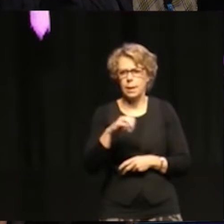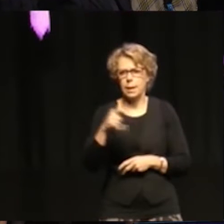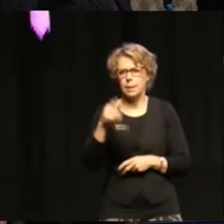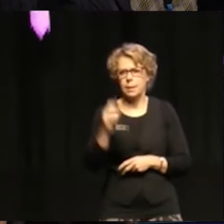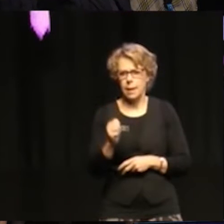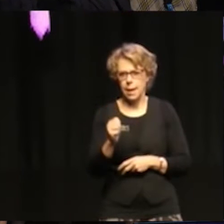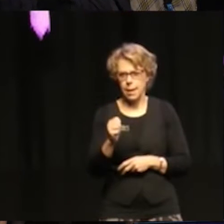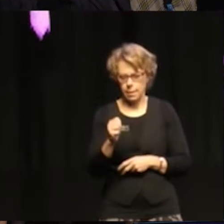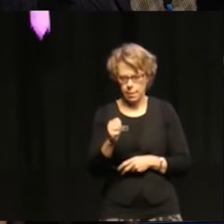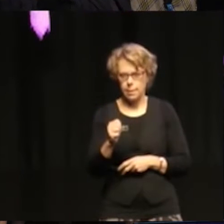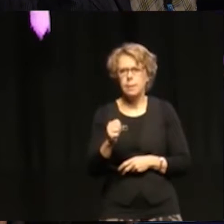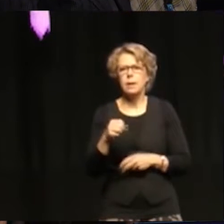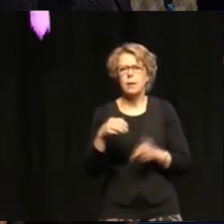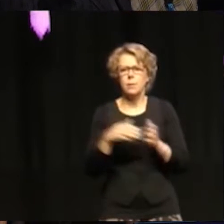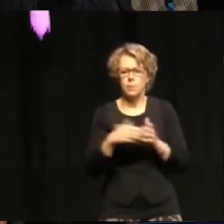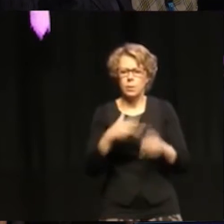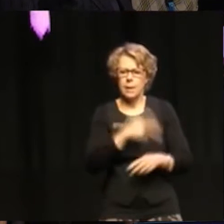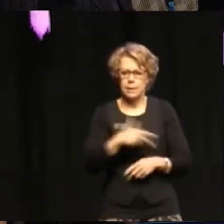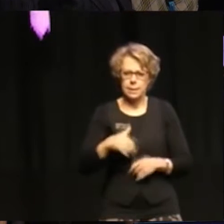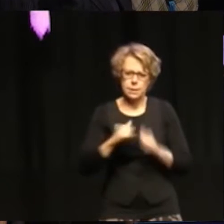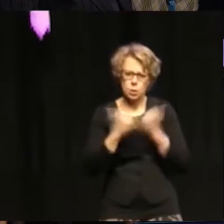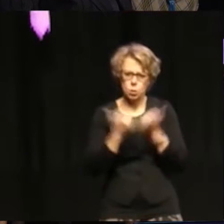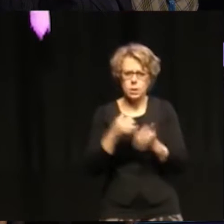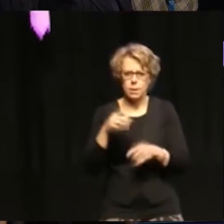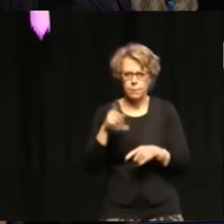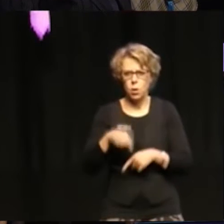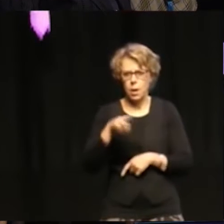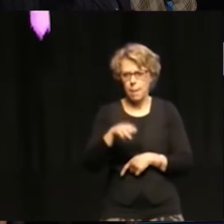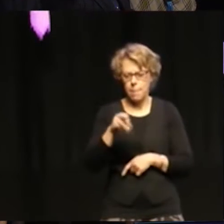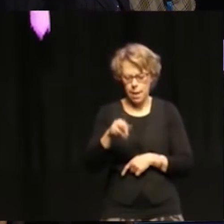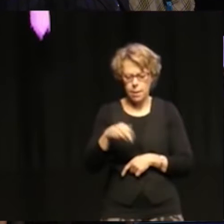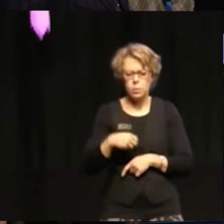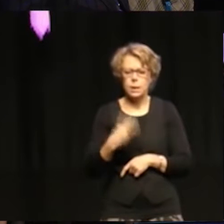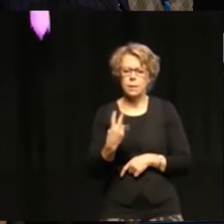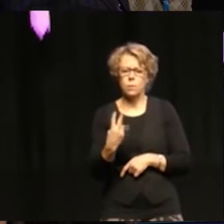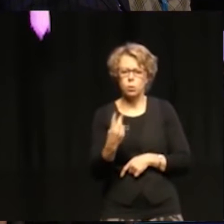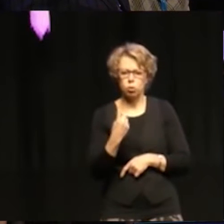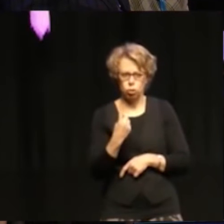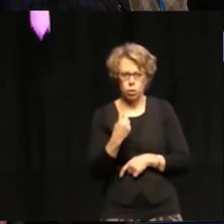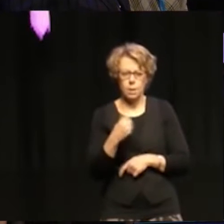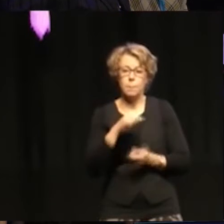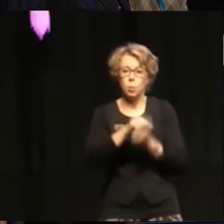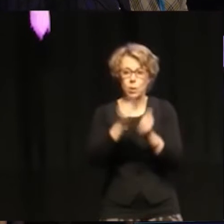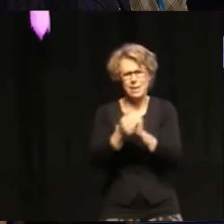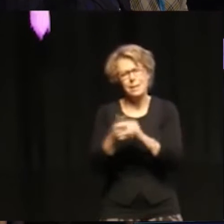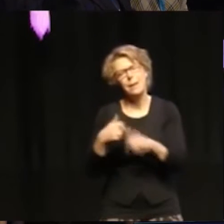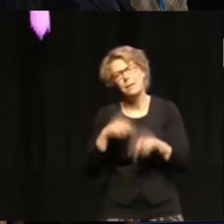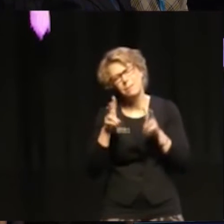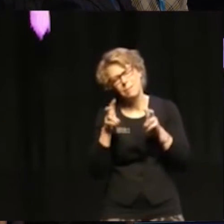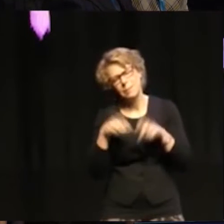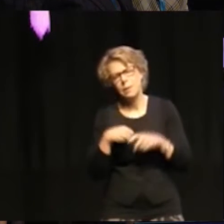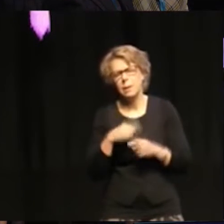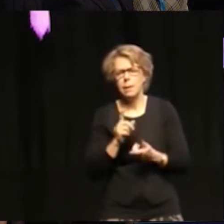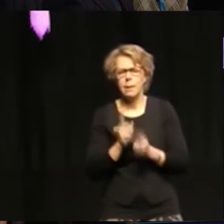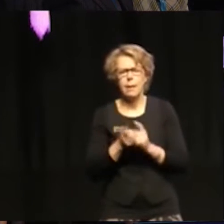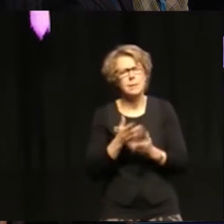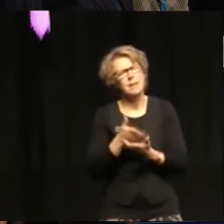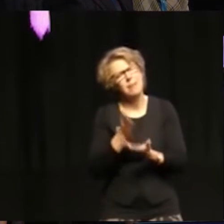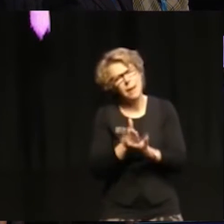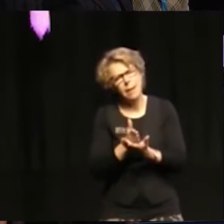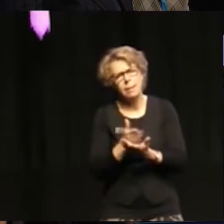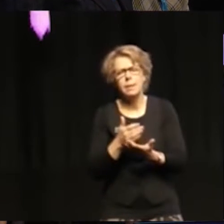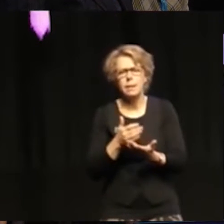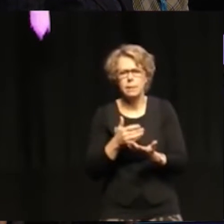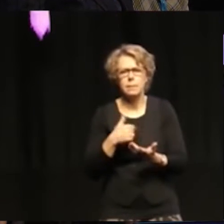institut för mänskliga rättigheter. Sen har vi två stycken politiker, kallade vi det, men det är kanske inte riktigt, det är